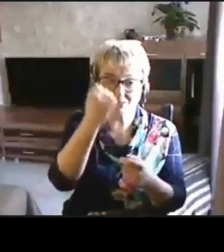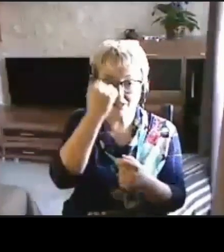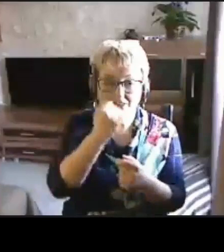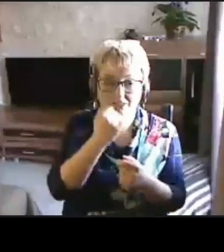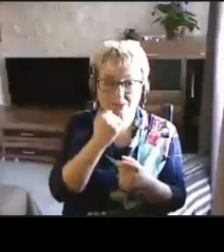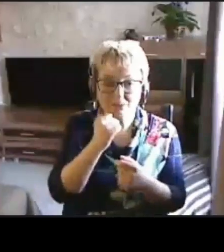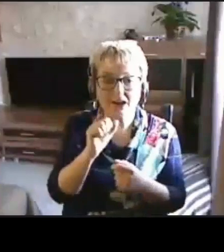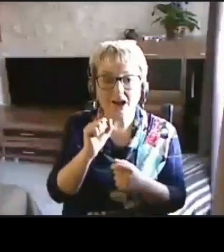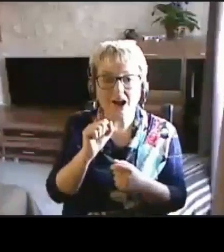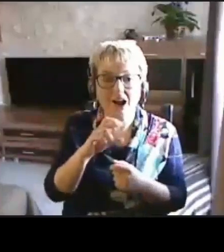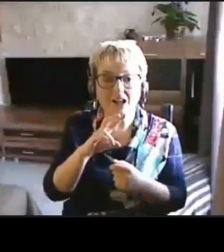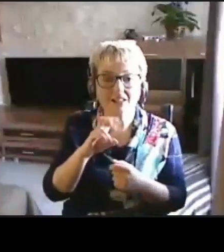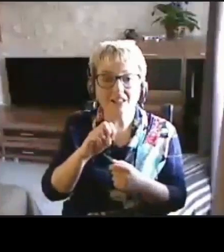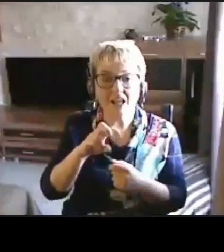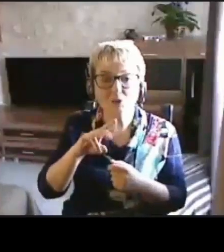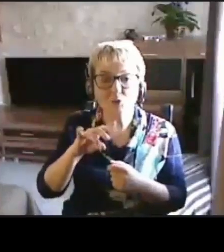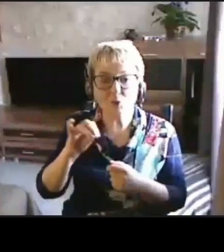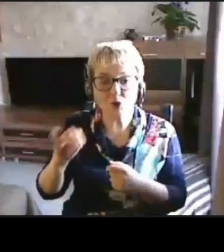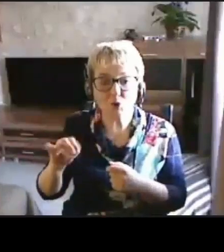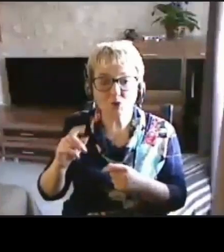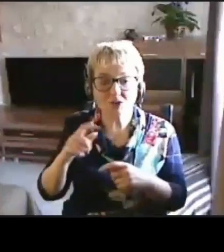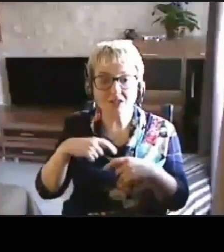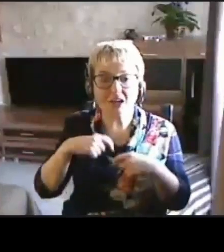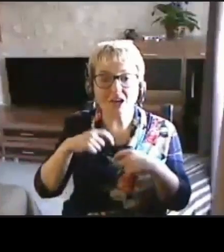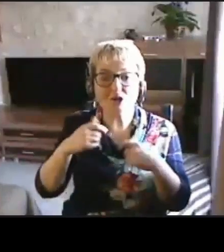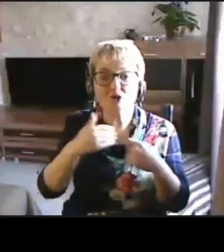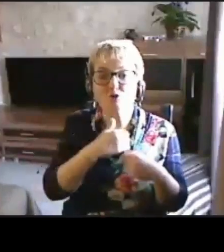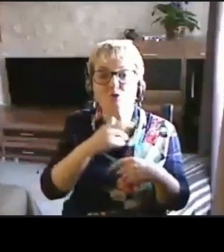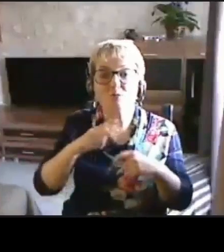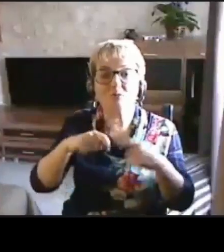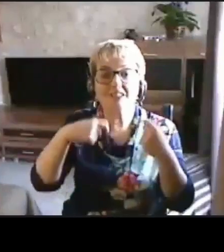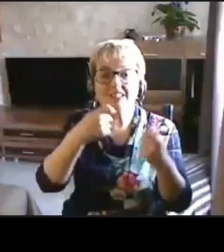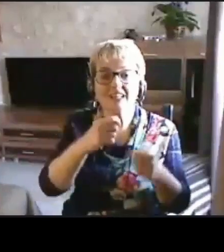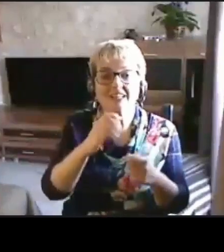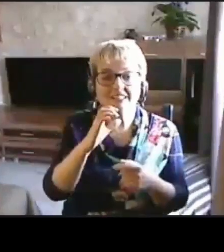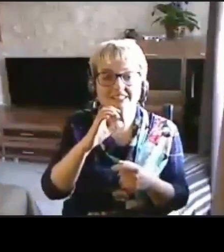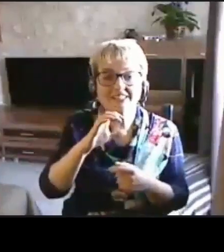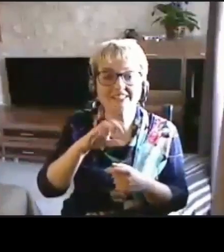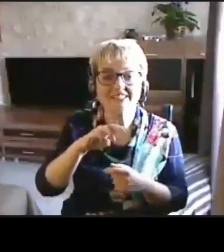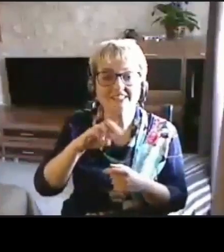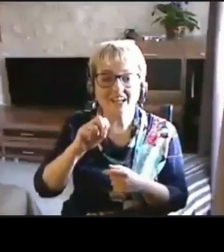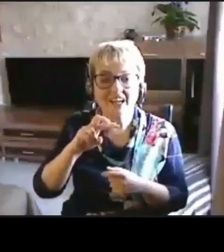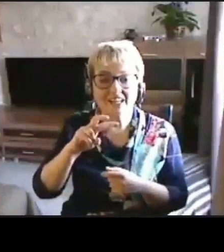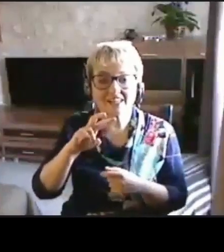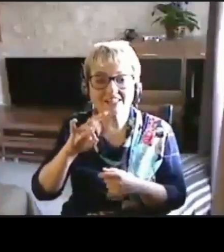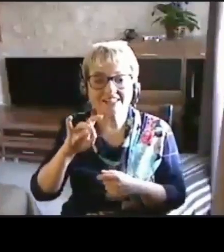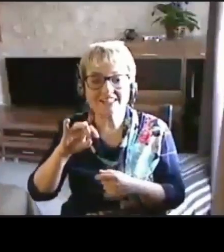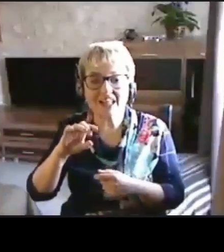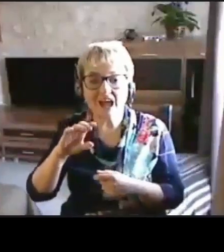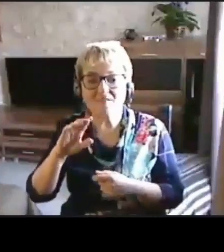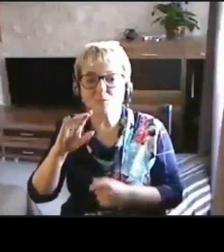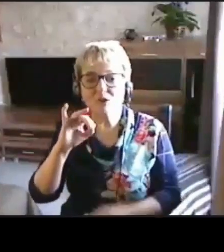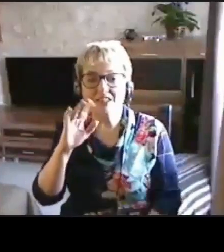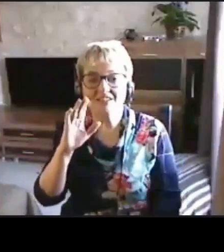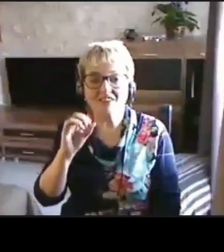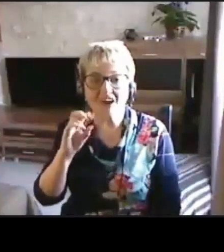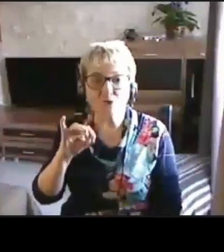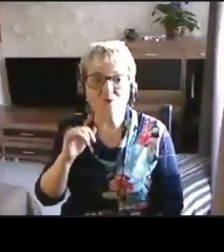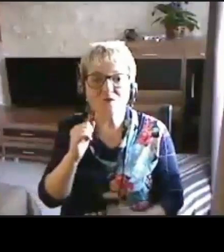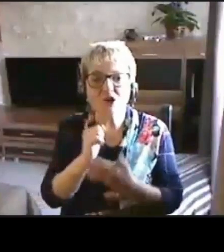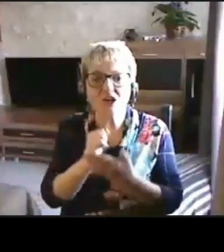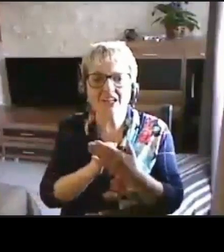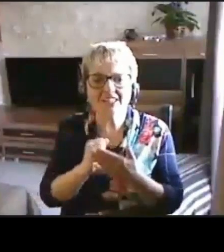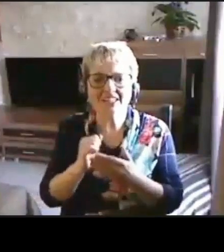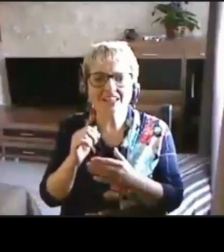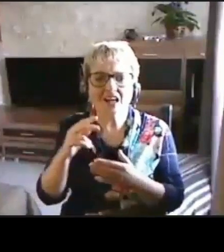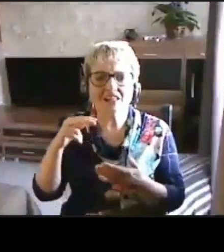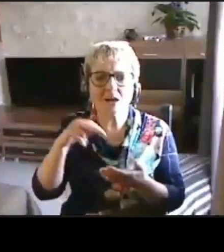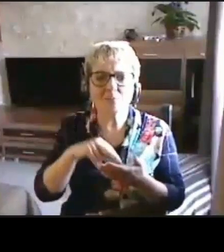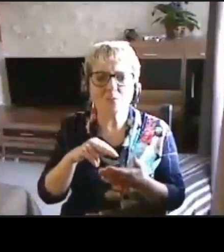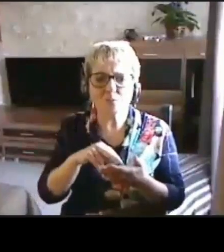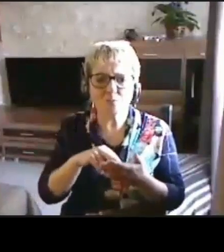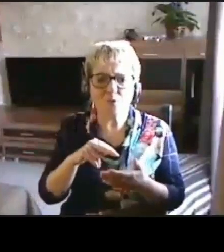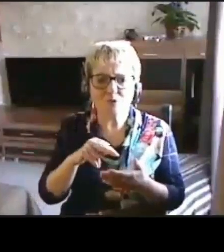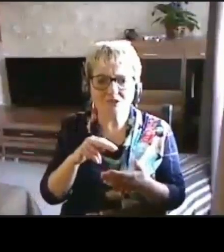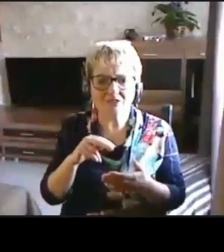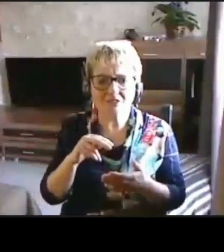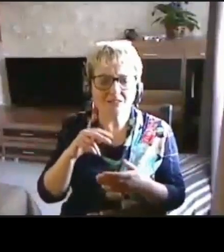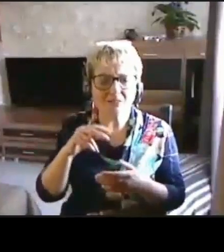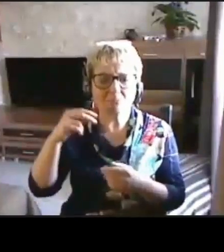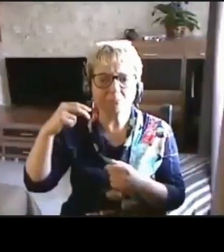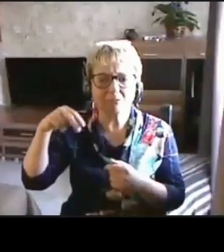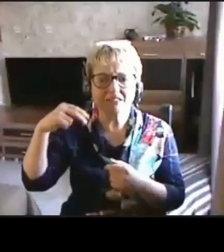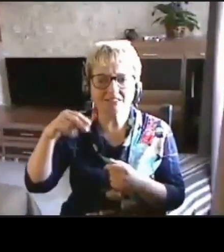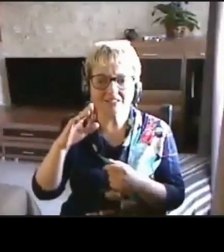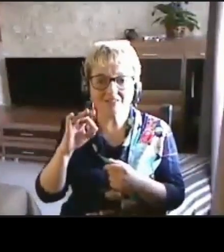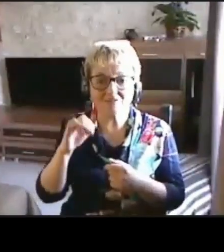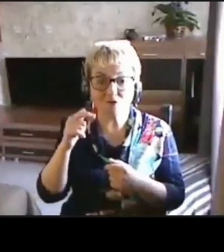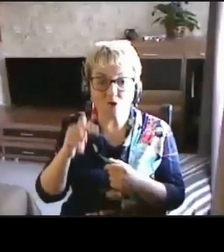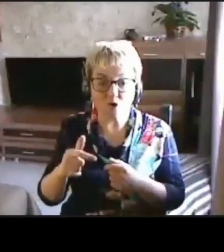Анатолию. Я хочу передать слово Станиславу Иванову. Он кандидат на пост президента ВОК.